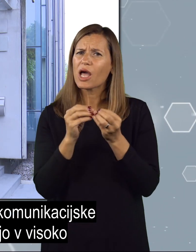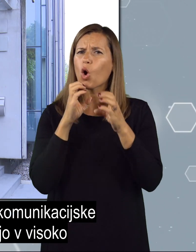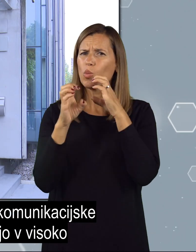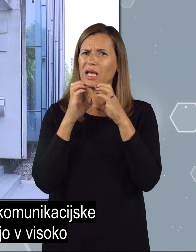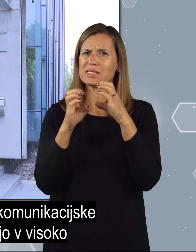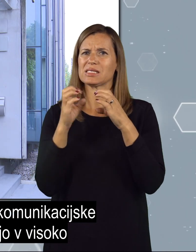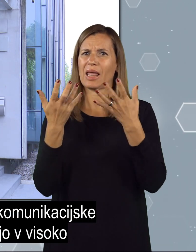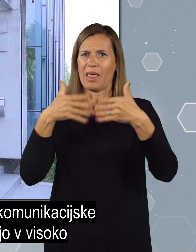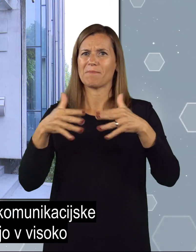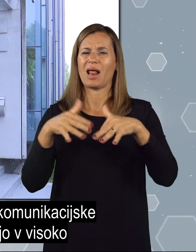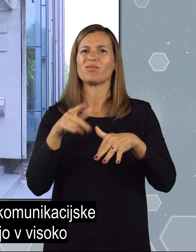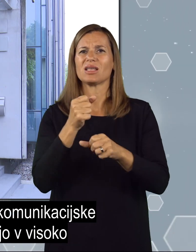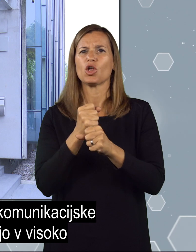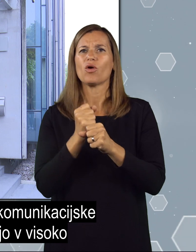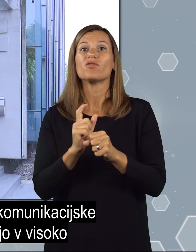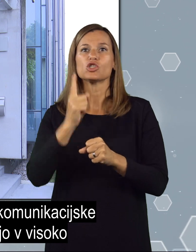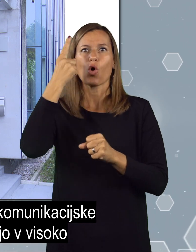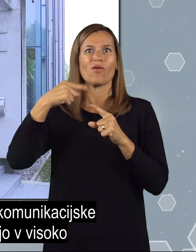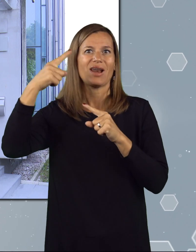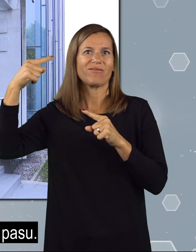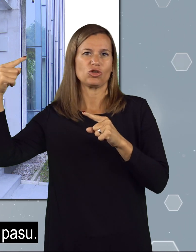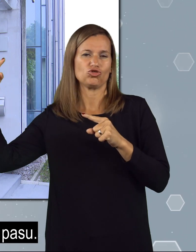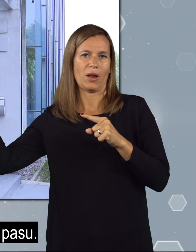ki delujejo v visokofrekvenčnem pasu.